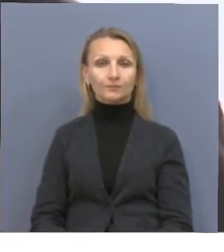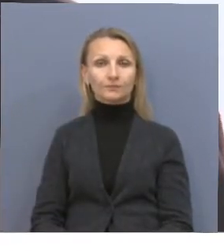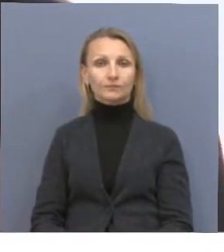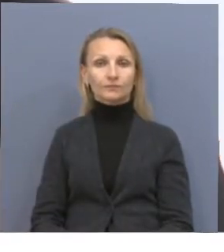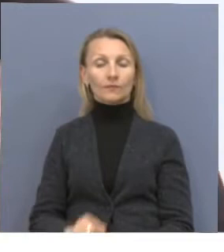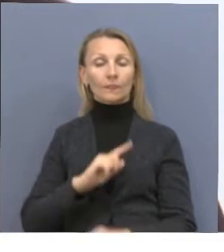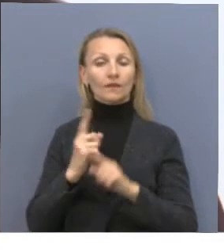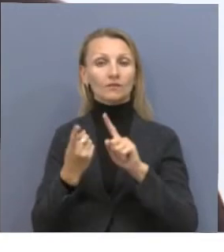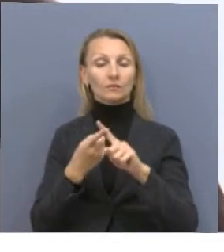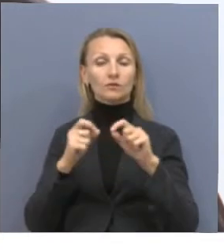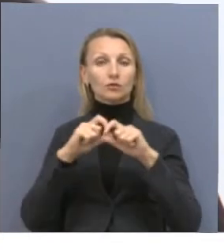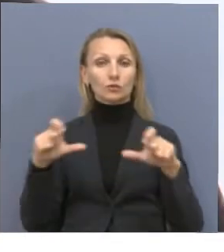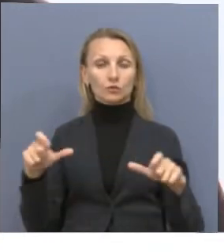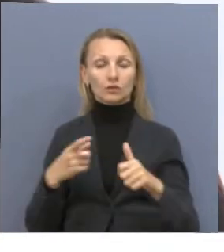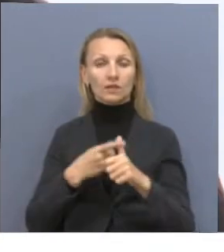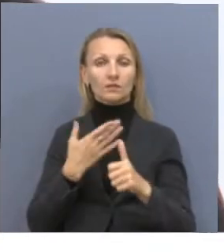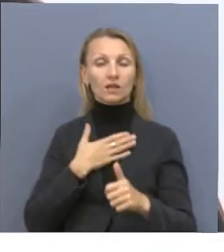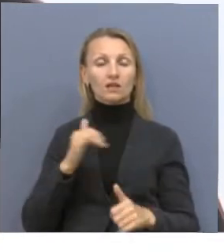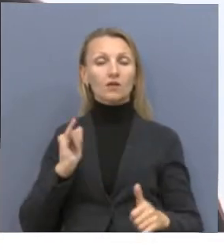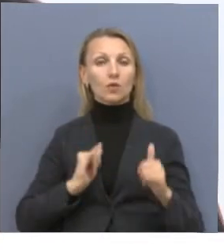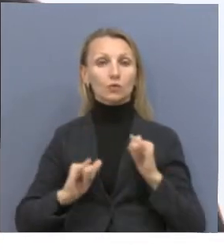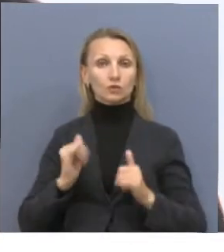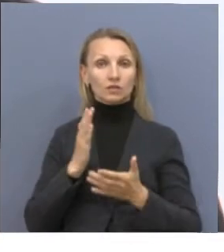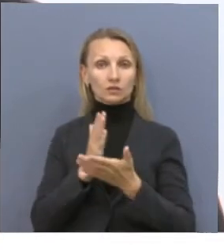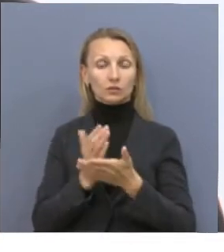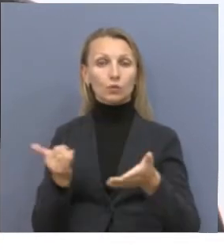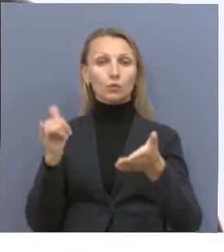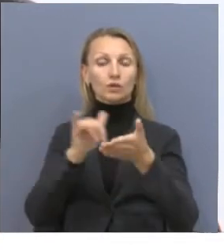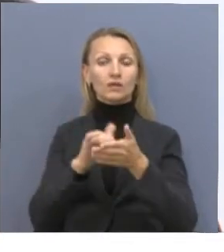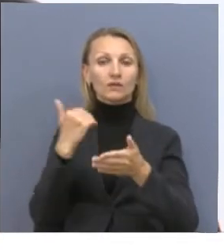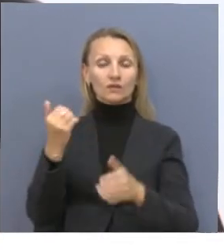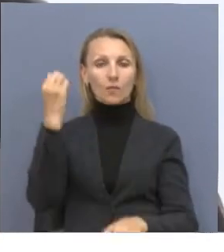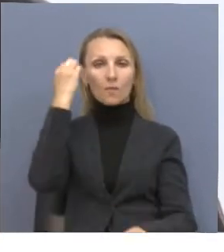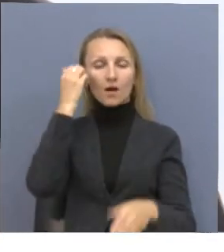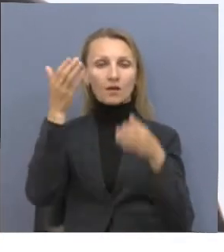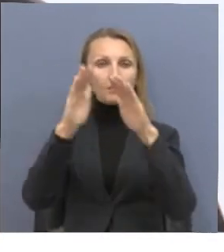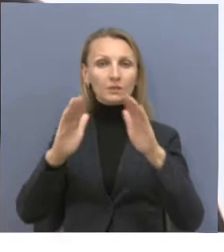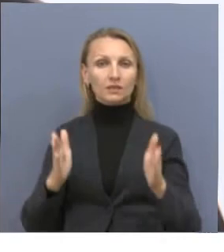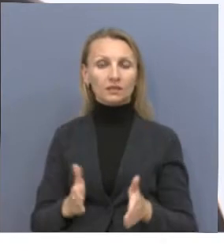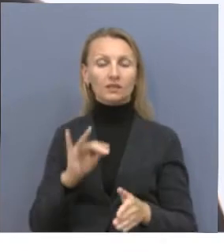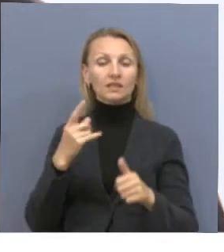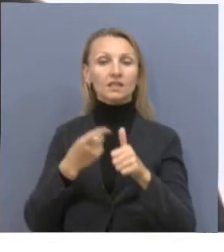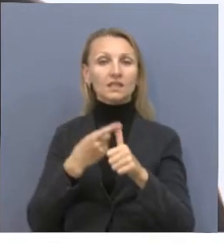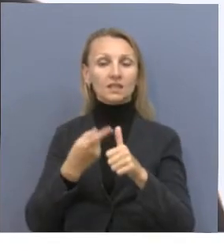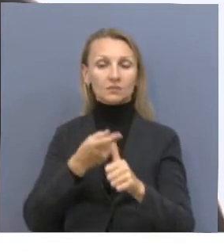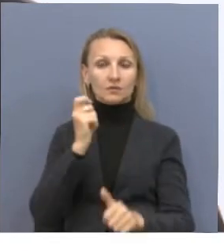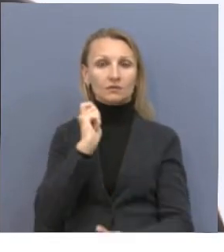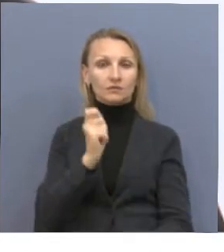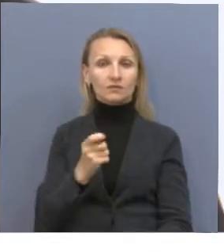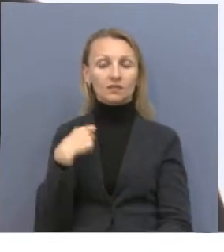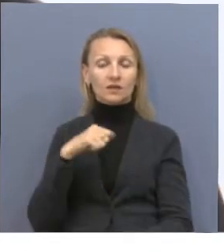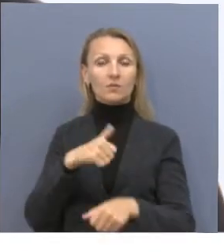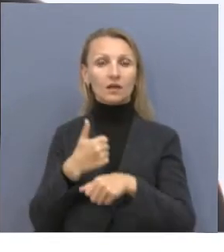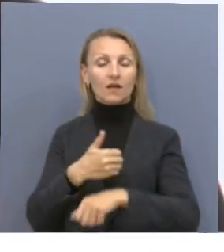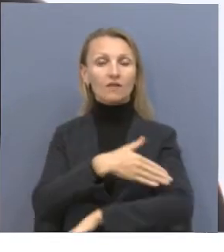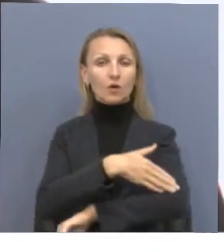Во-первых, это школа имени нашего учителя. Есть необходимость установить его бюст возле здания. Второй вопрос. Присвоить имя Турсенбека Какишева – одной из главных